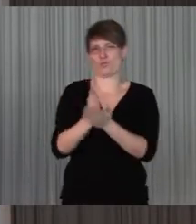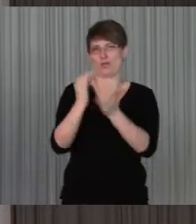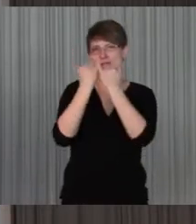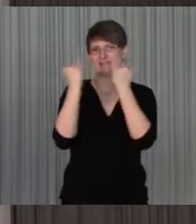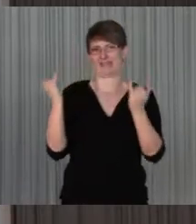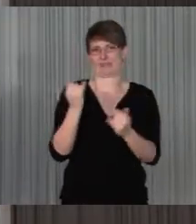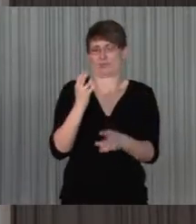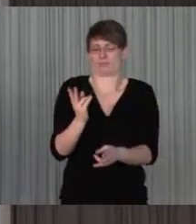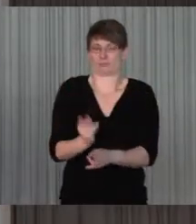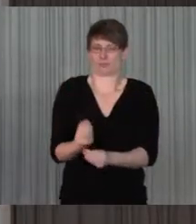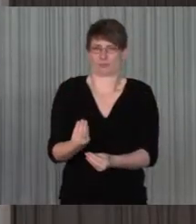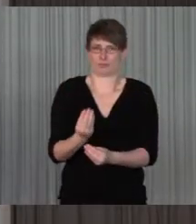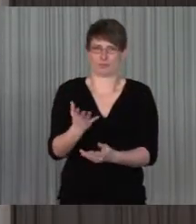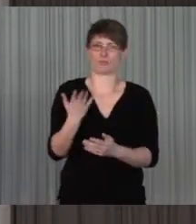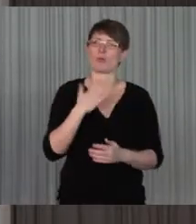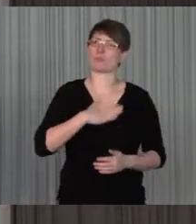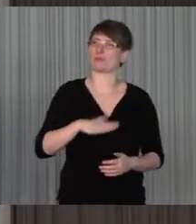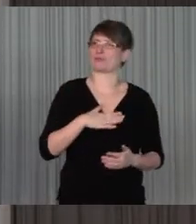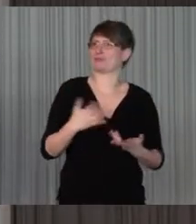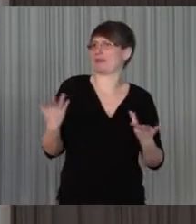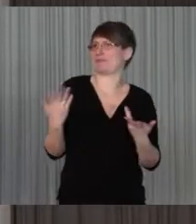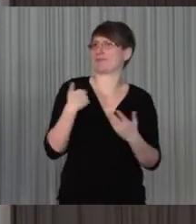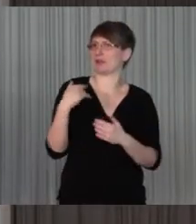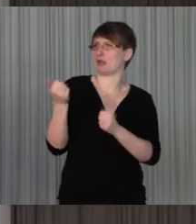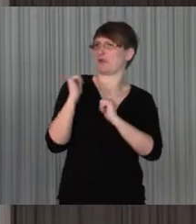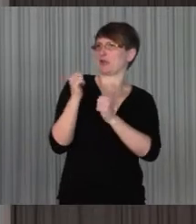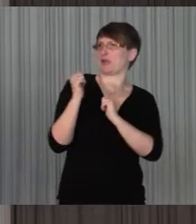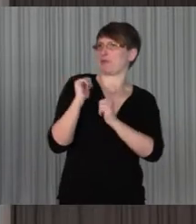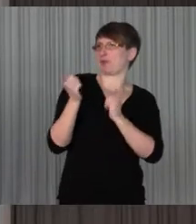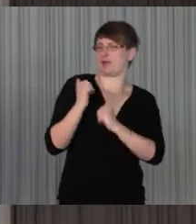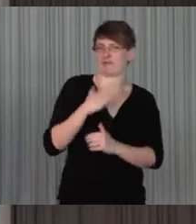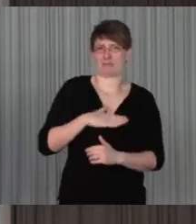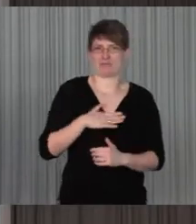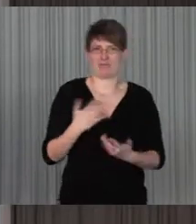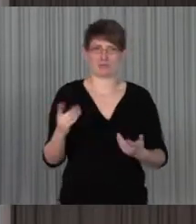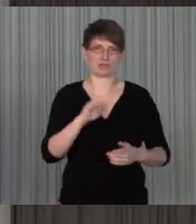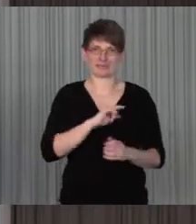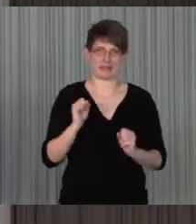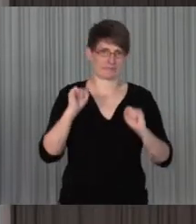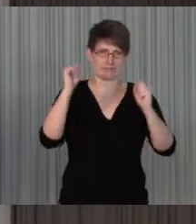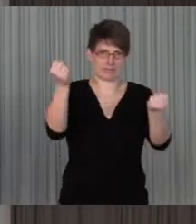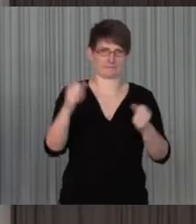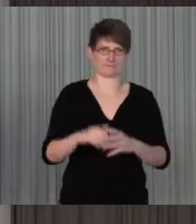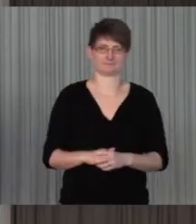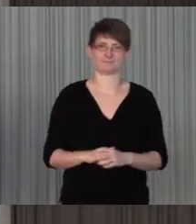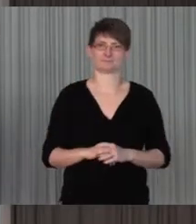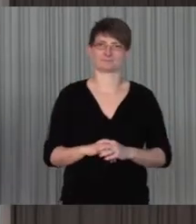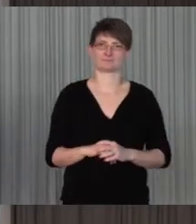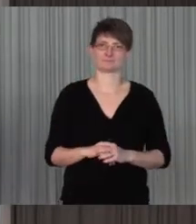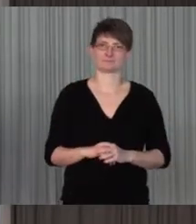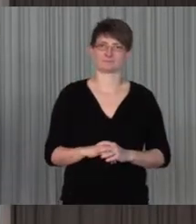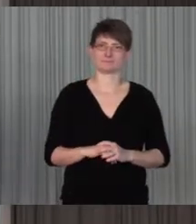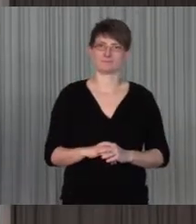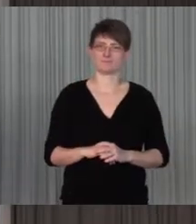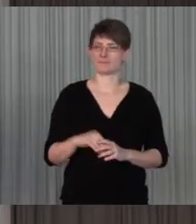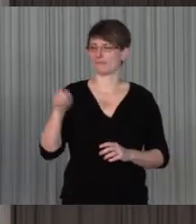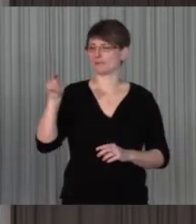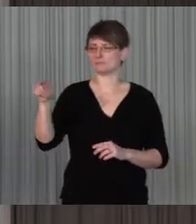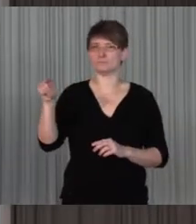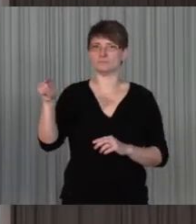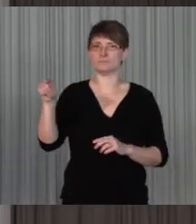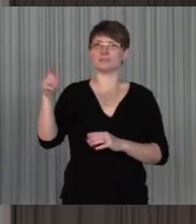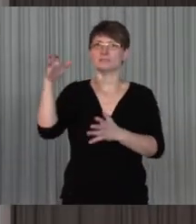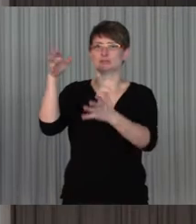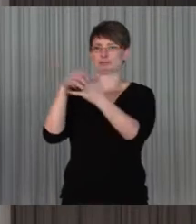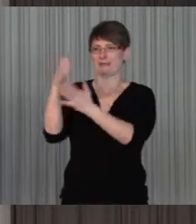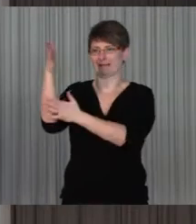gelernt und das ist natürlich auch eine ganz bequeme Haltung. Das Zentrum hat auch ganz schnell Ausstrahlung in den Stadtteilen entwickelt, weil es eben